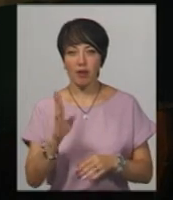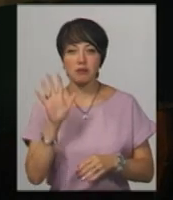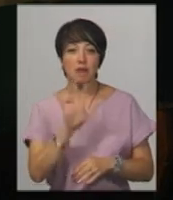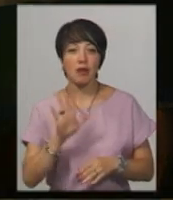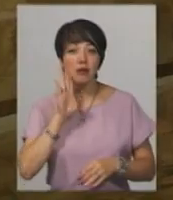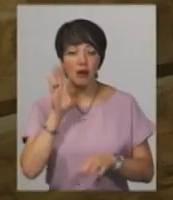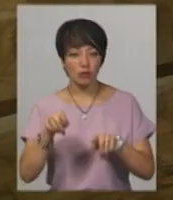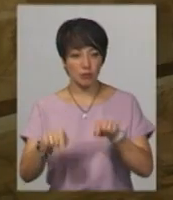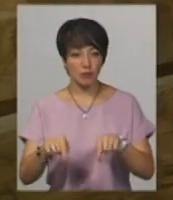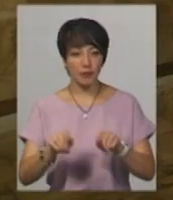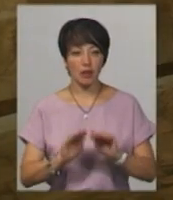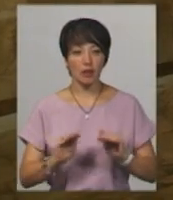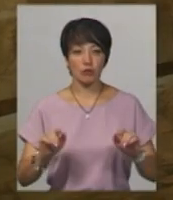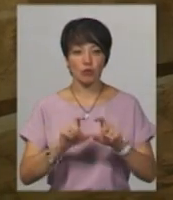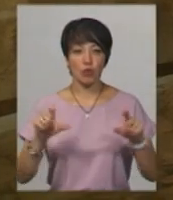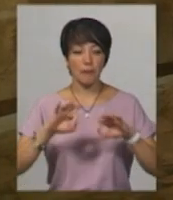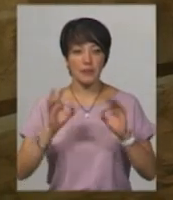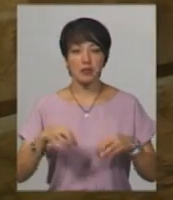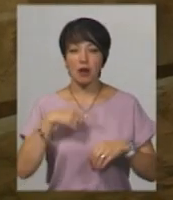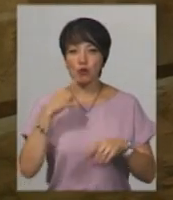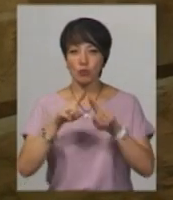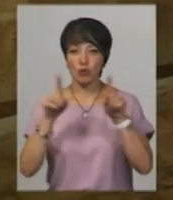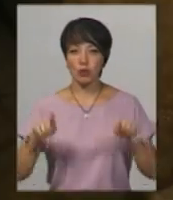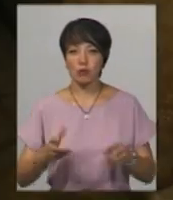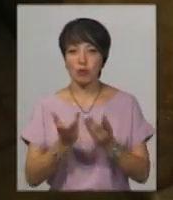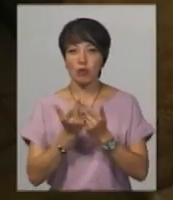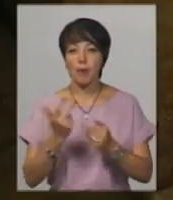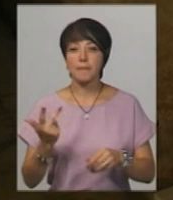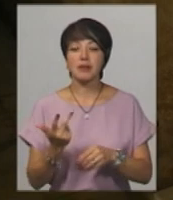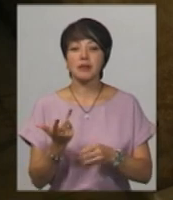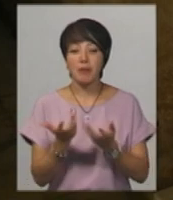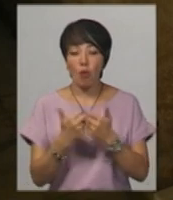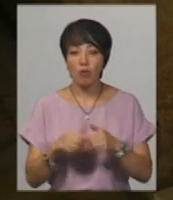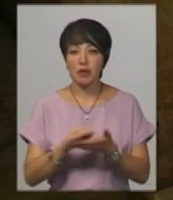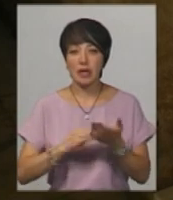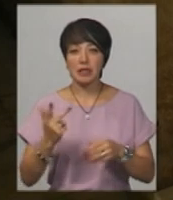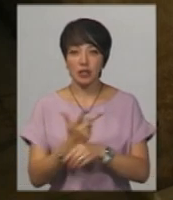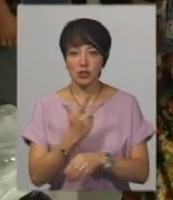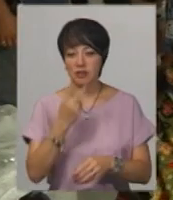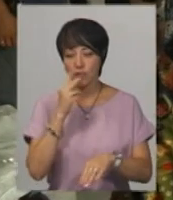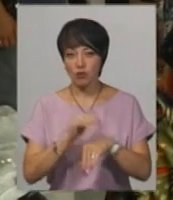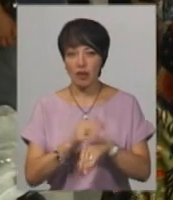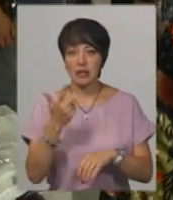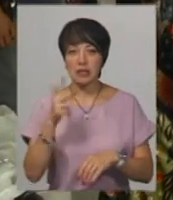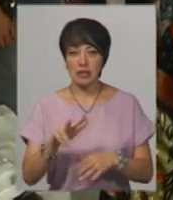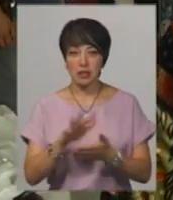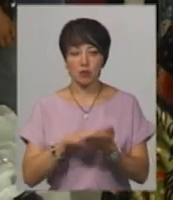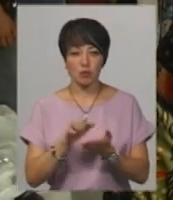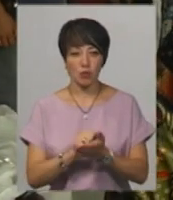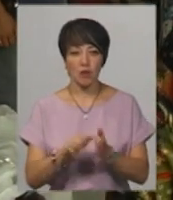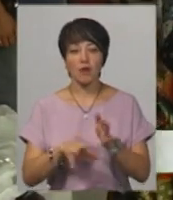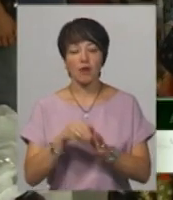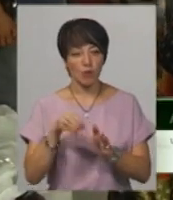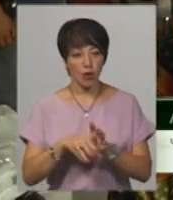ранку перебувають у дитячій школі мистецтв. Кажуть, бюлетені перераховували тричі. Зафіксували три зіпсованих. Вибори проходили